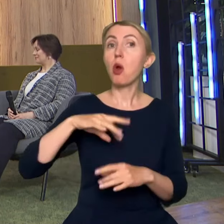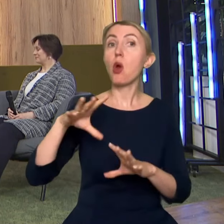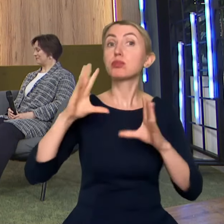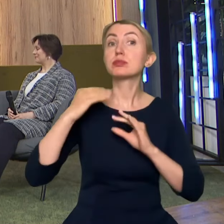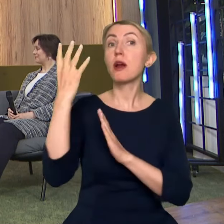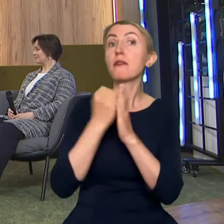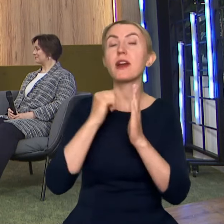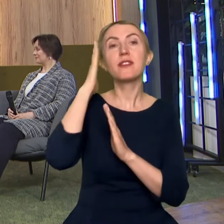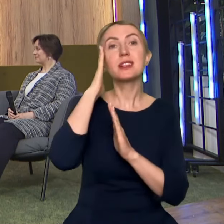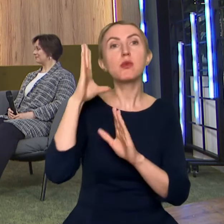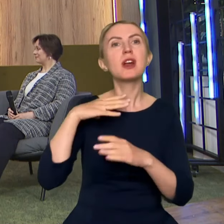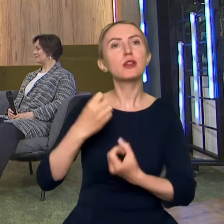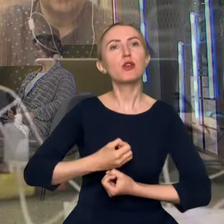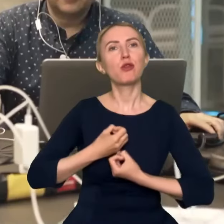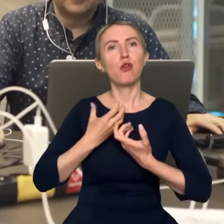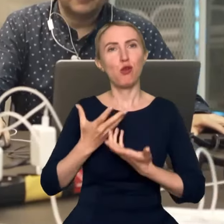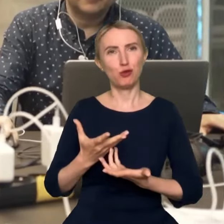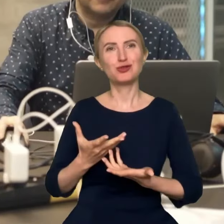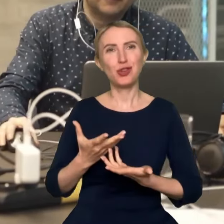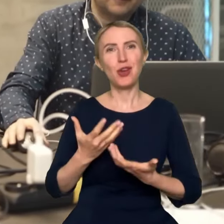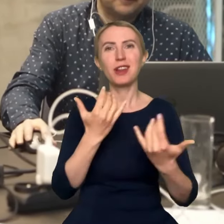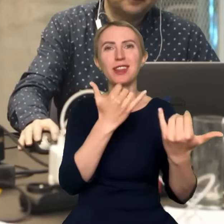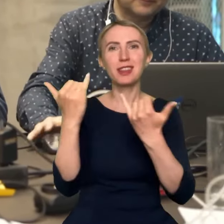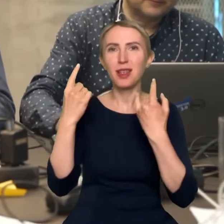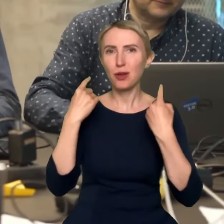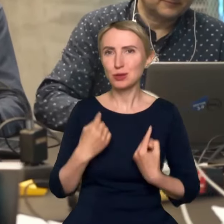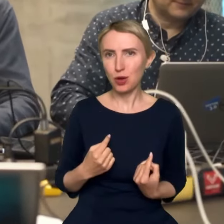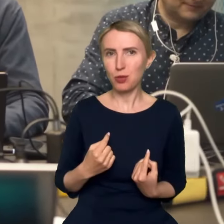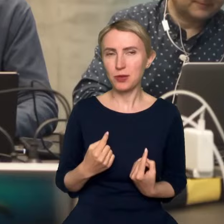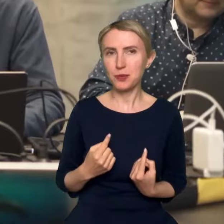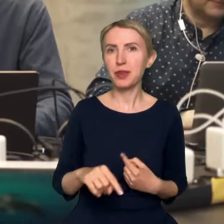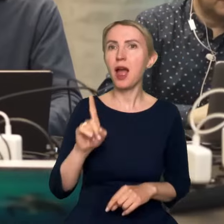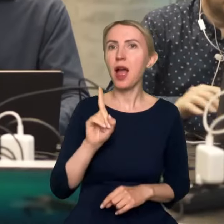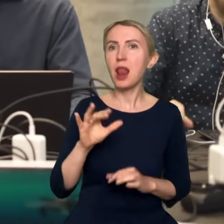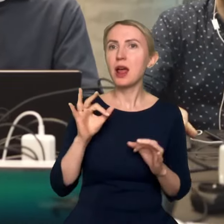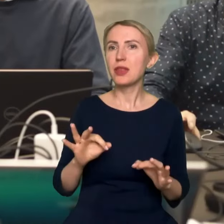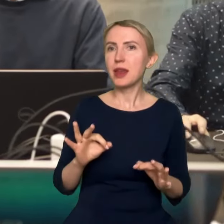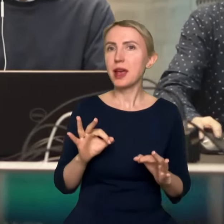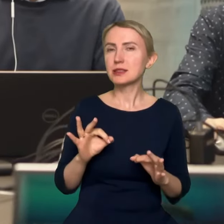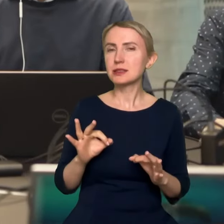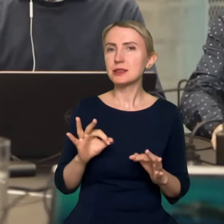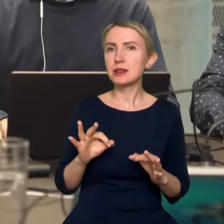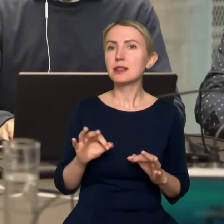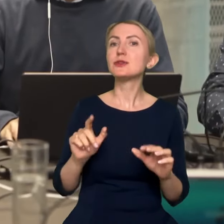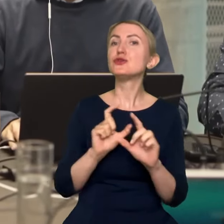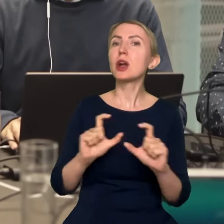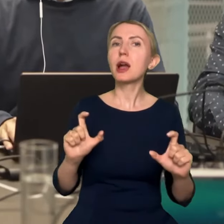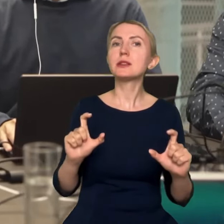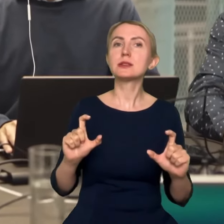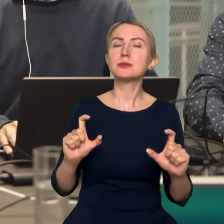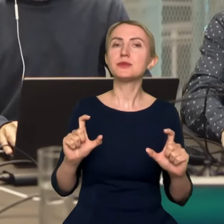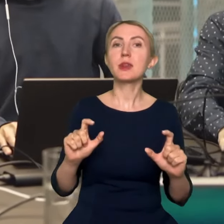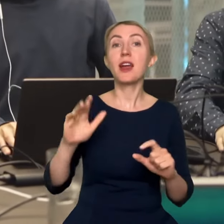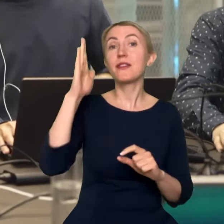generowana przez innych ludzi. Natomiast teraz nadchodzi czas, kiedy wiedza,